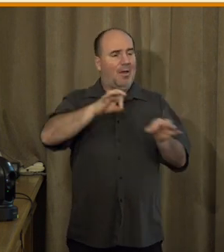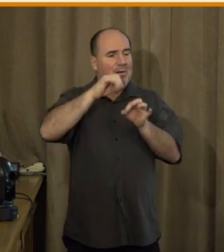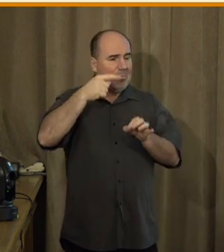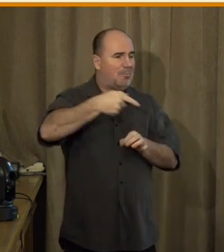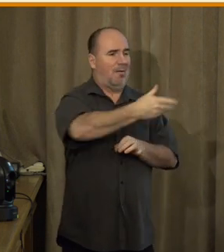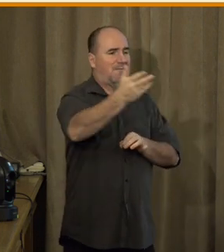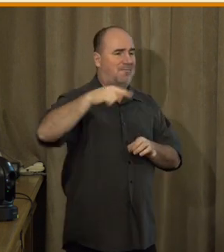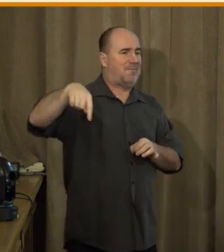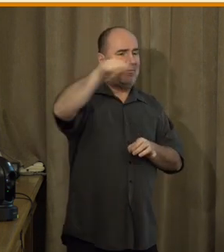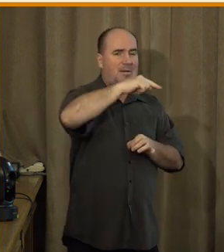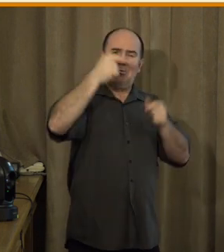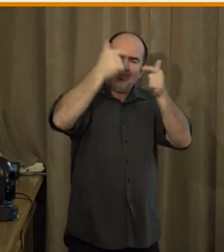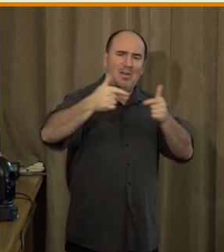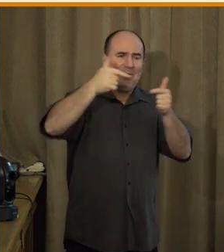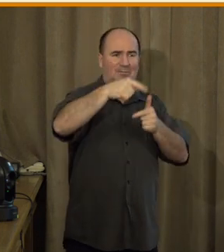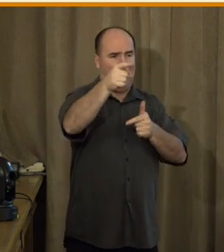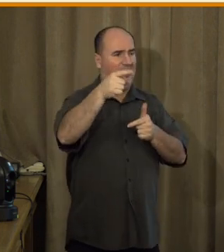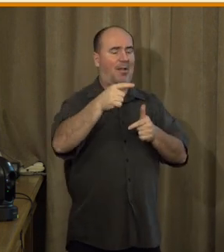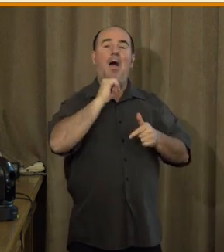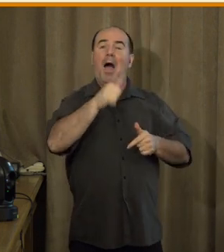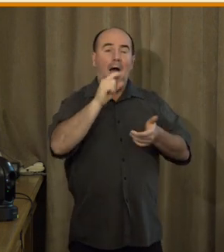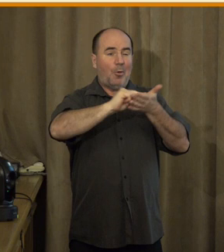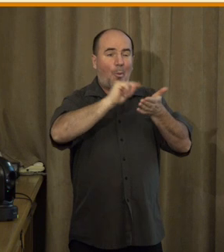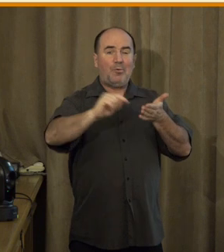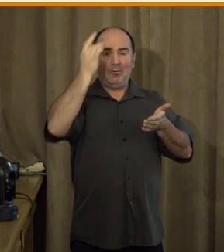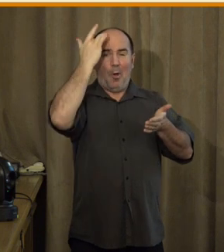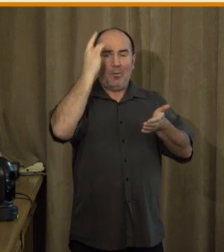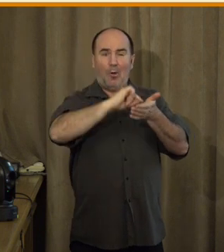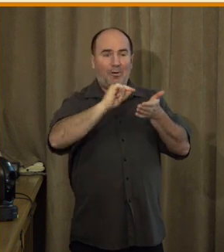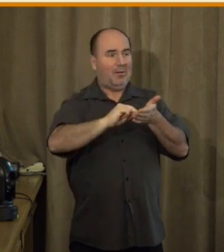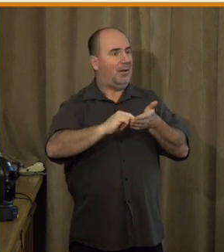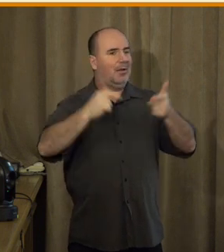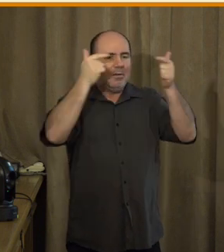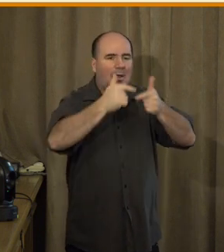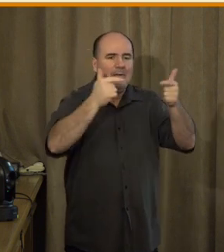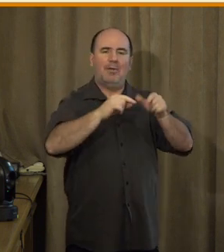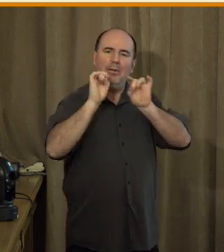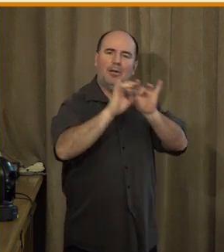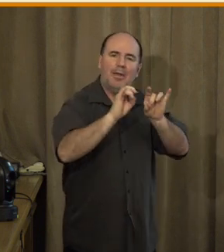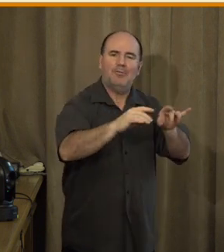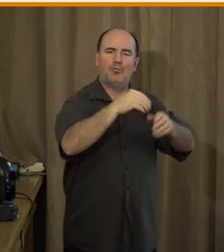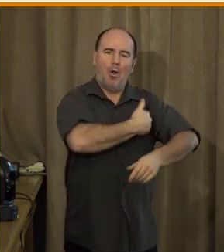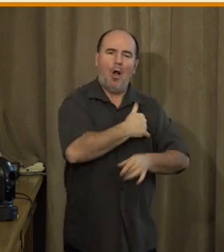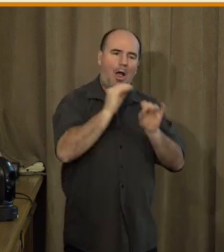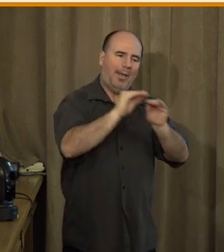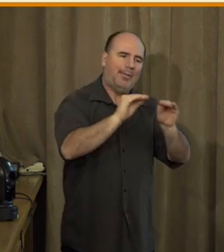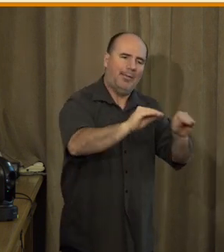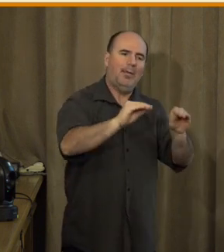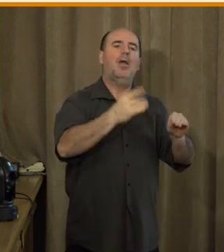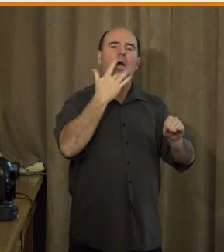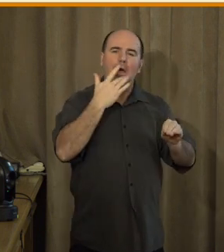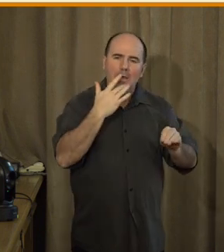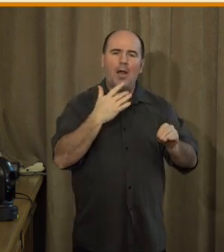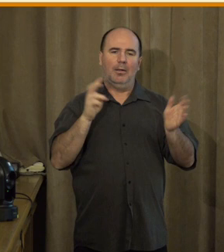ani úředníky na digitalizaci. Chybí tady nějaké systémové vzdělávání, ať už je to v rámci toho formálního vzdělávání,